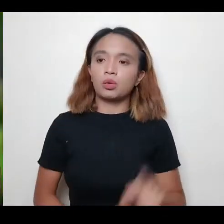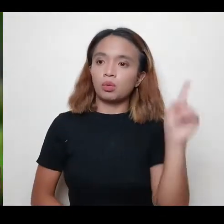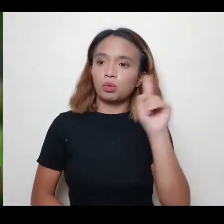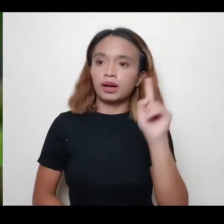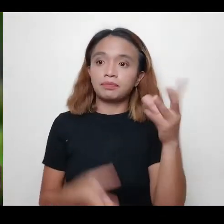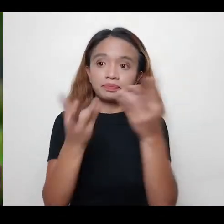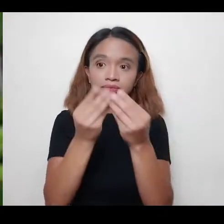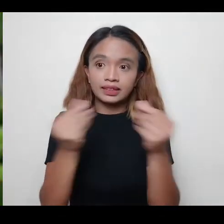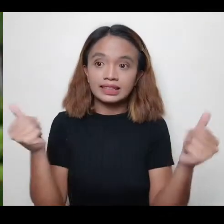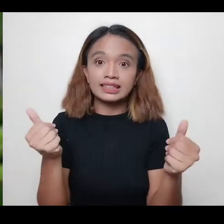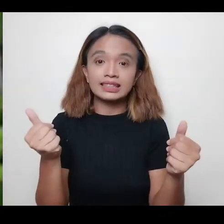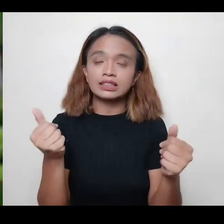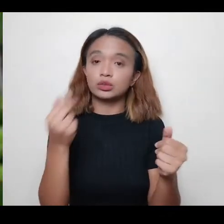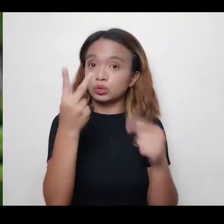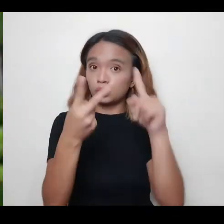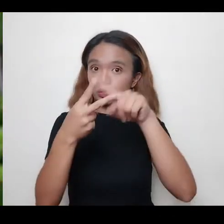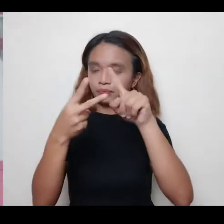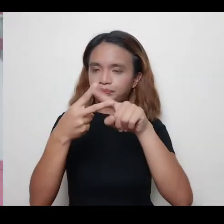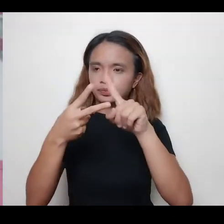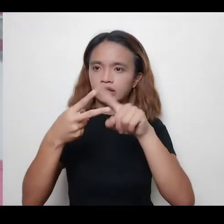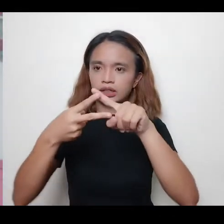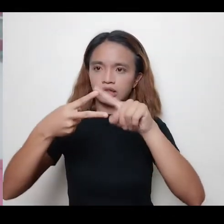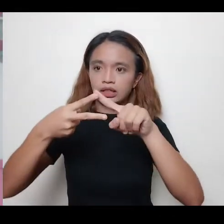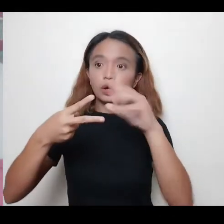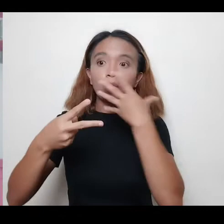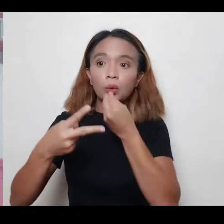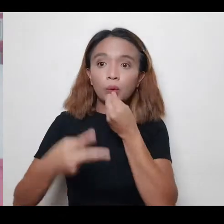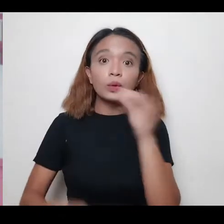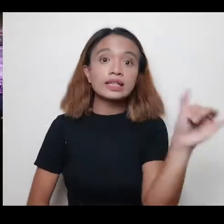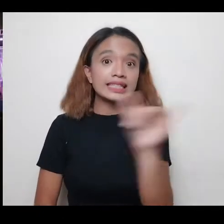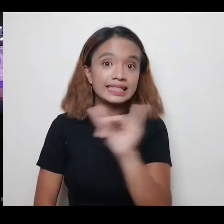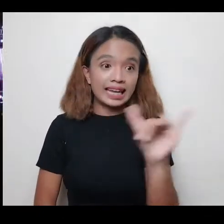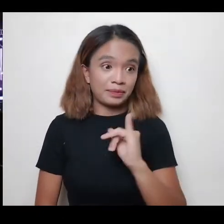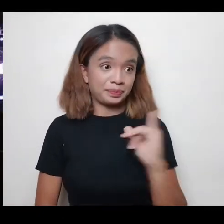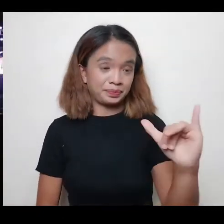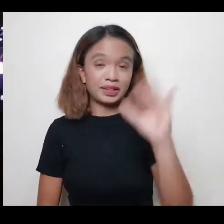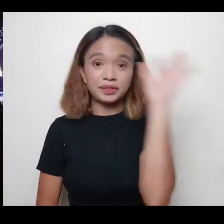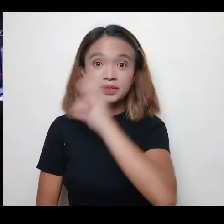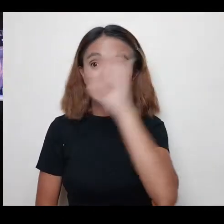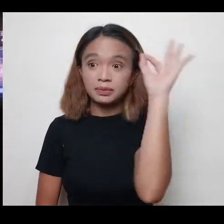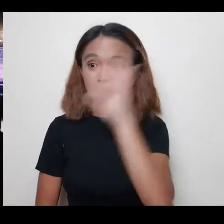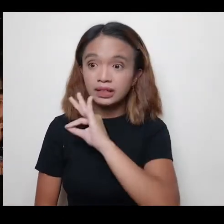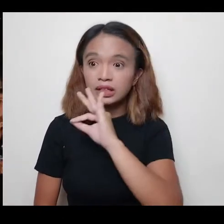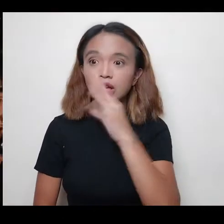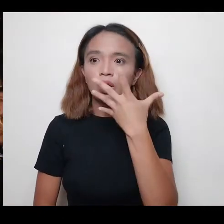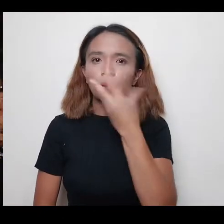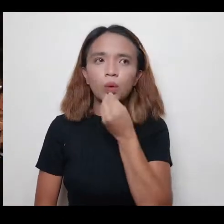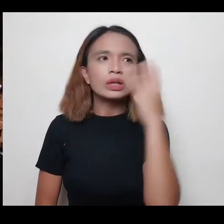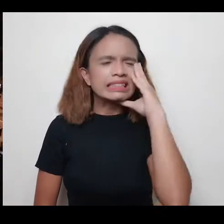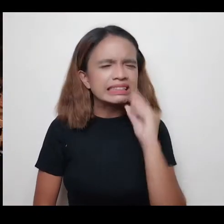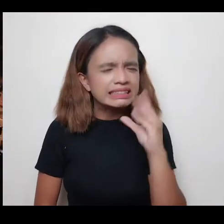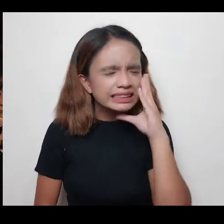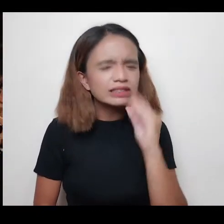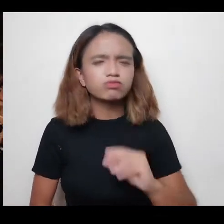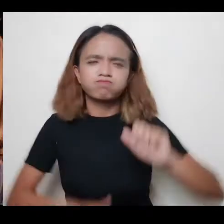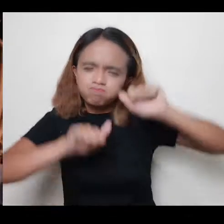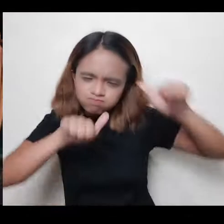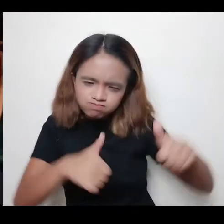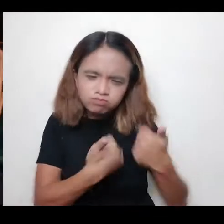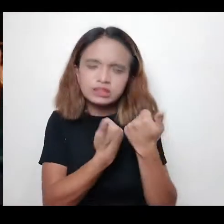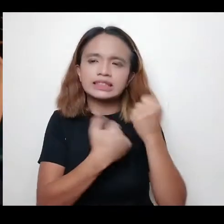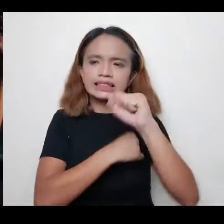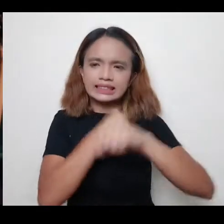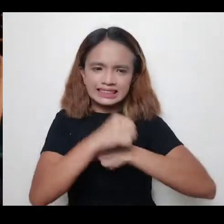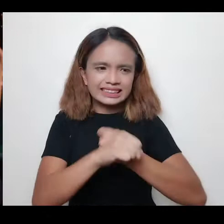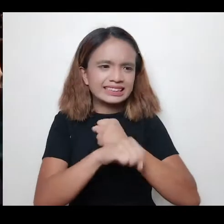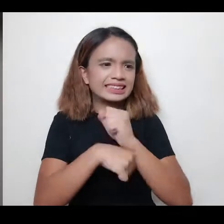Ang ina-address natin ng audience nito, dalawa. Yung una, yung mga parehong mga kababayan natin na parehong nagdadaan sa